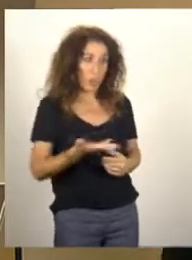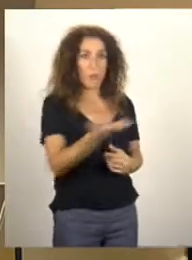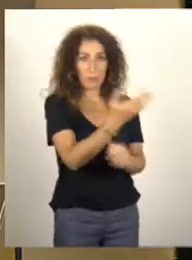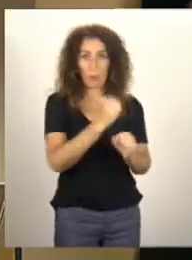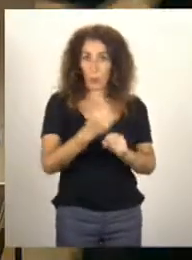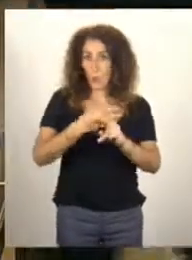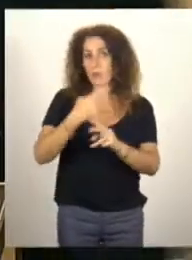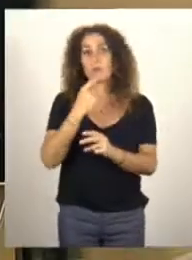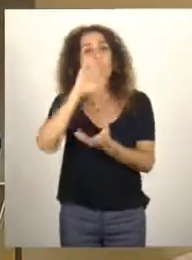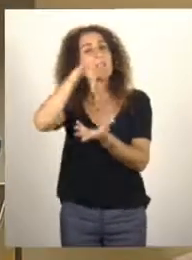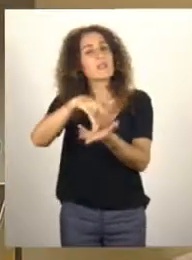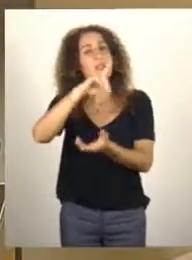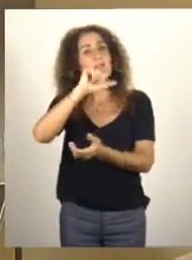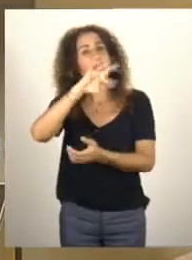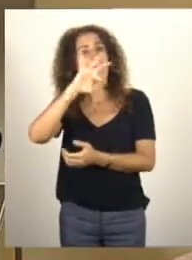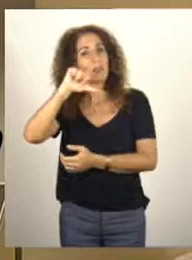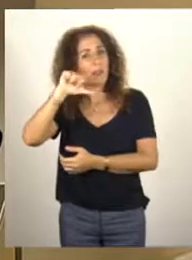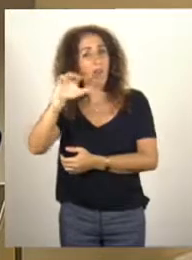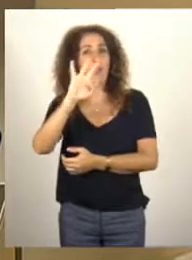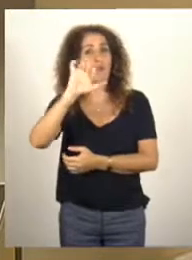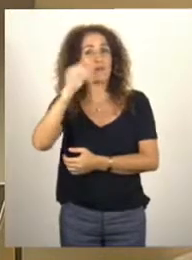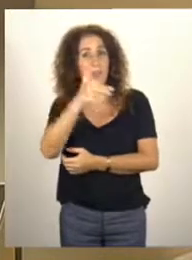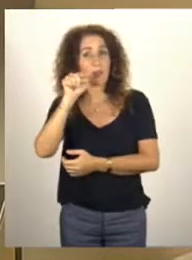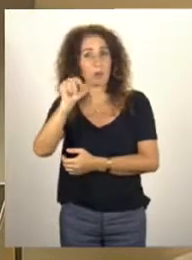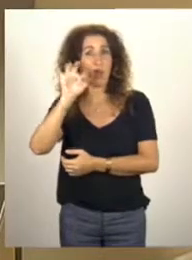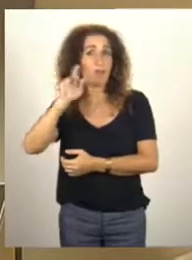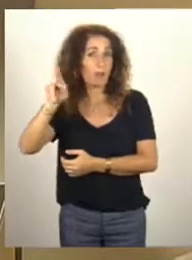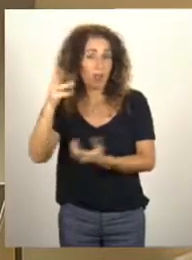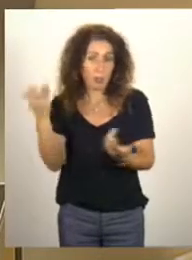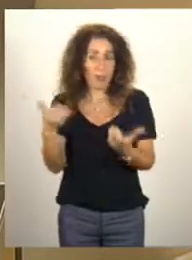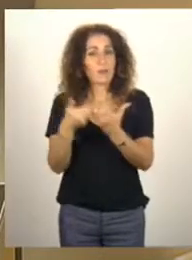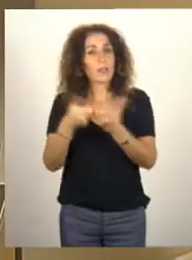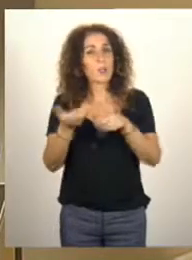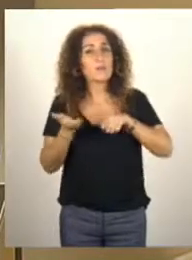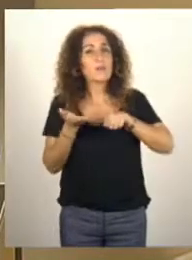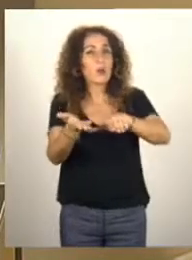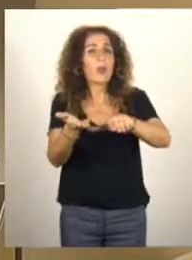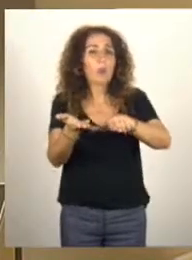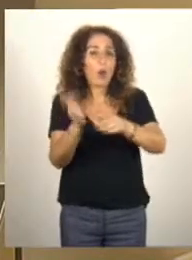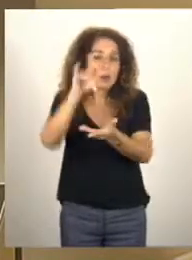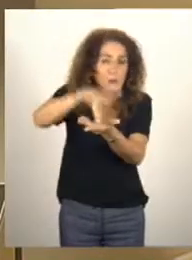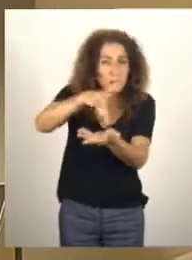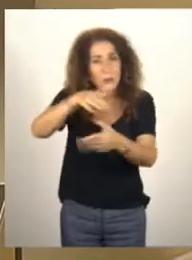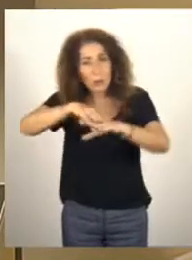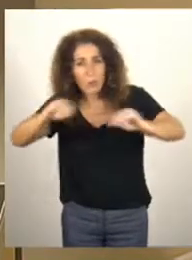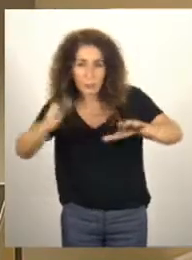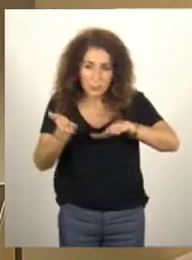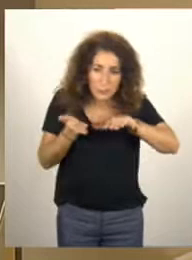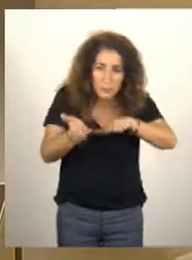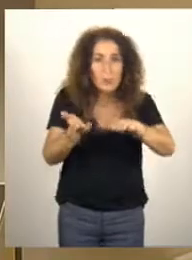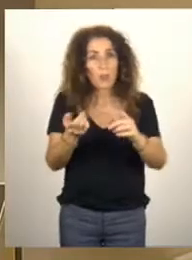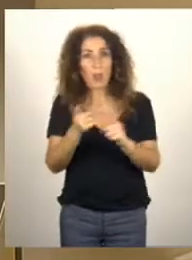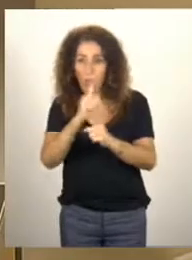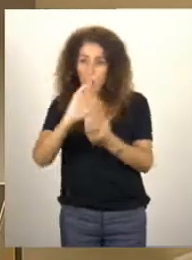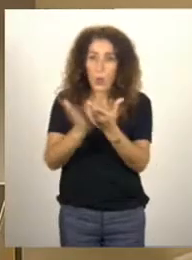les projets sur le site datafin.fr. Nous avons par exemple un simulateur qui permet aux députés de connaître l'effet de leurs amendements